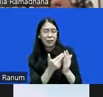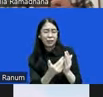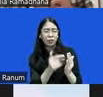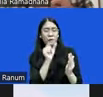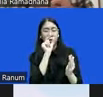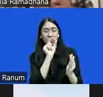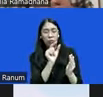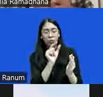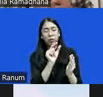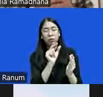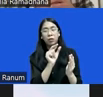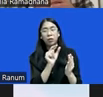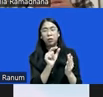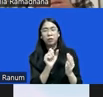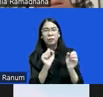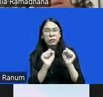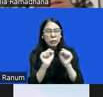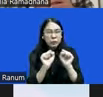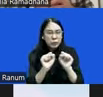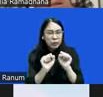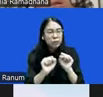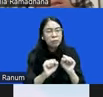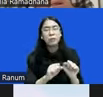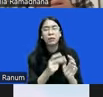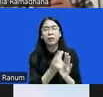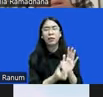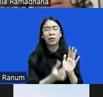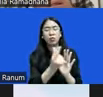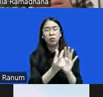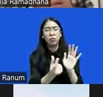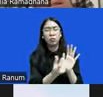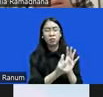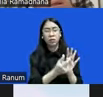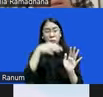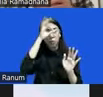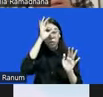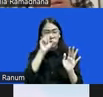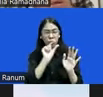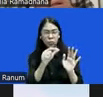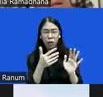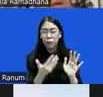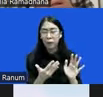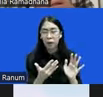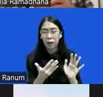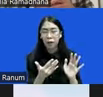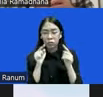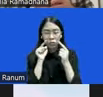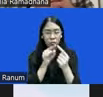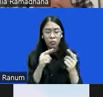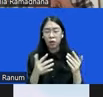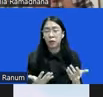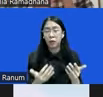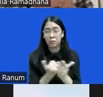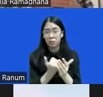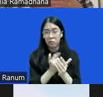kebut-kebutan pengundangan RUU Polri? Apakah ini ada agenda